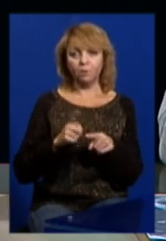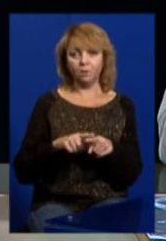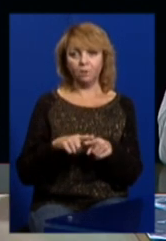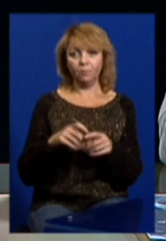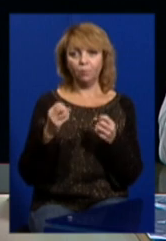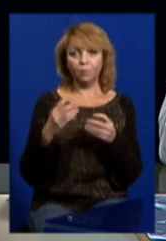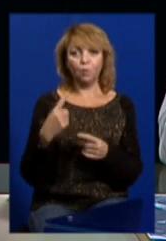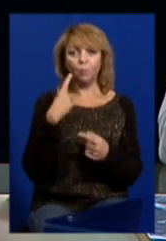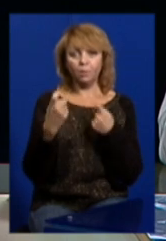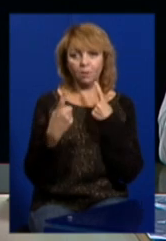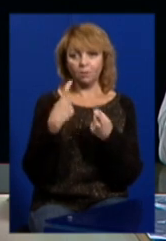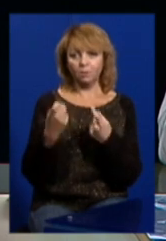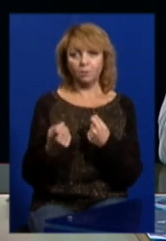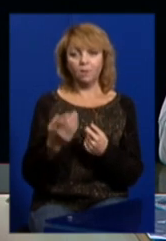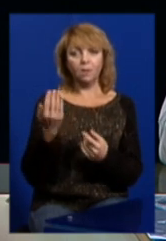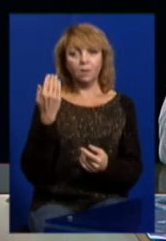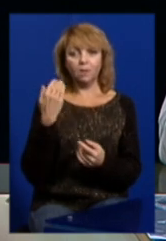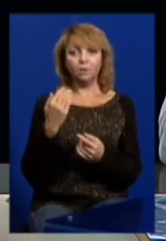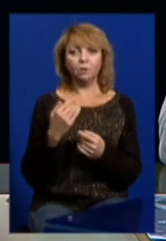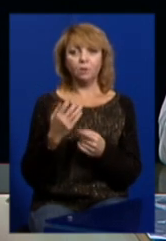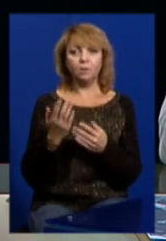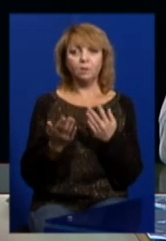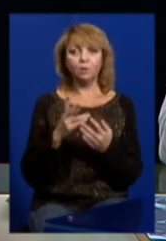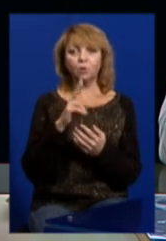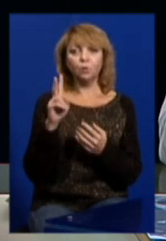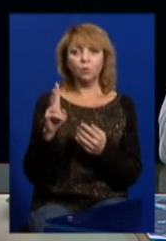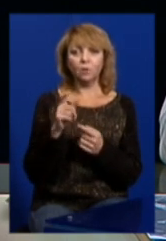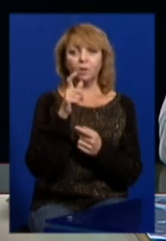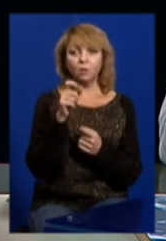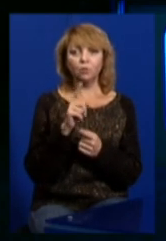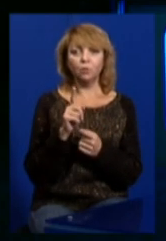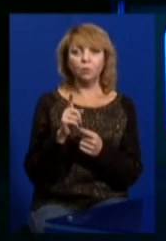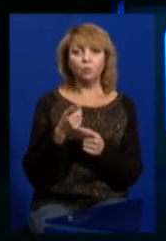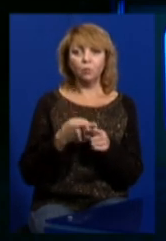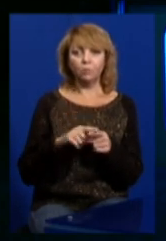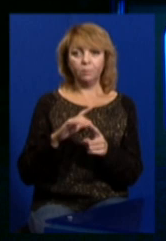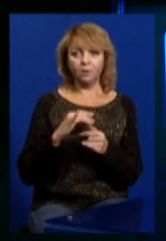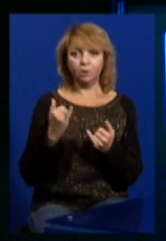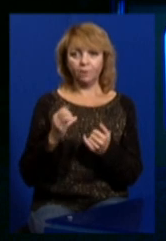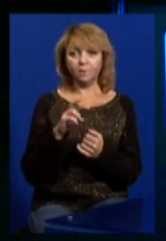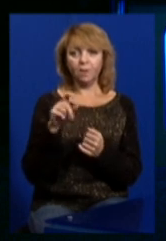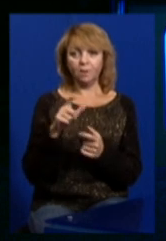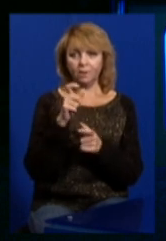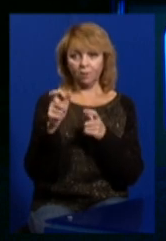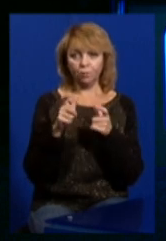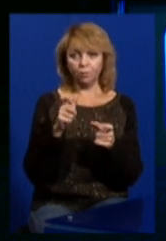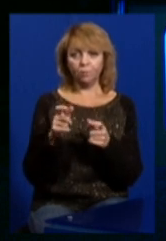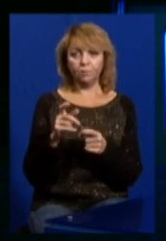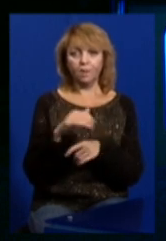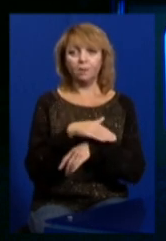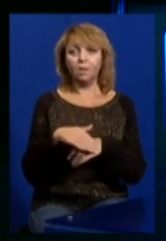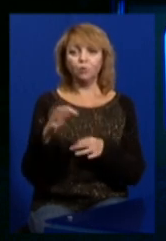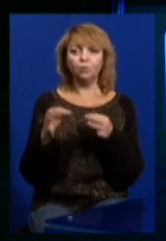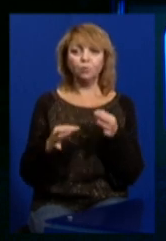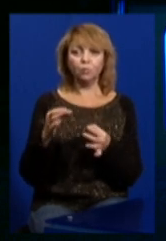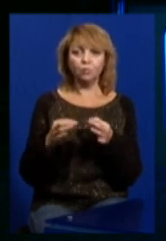прості образи. Раніше, якщо б хтось викрикнув те, що у нас буває зараз, в залах викрикують на адресу